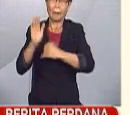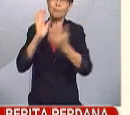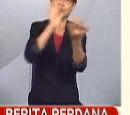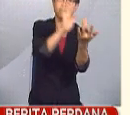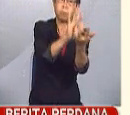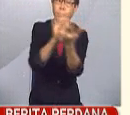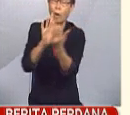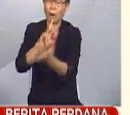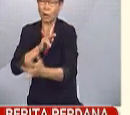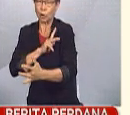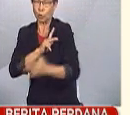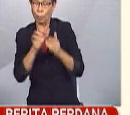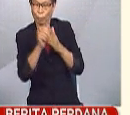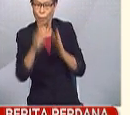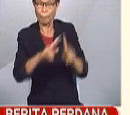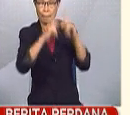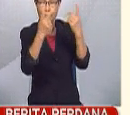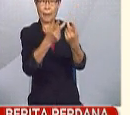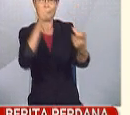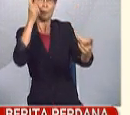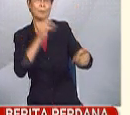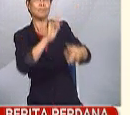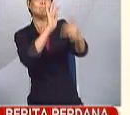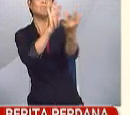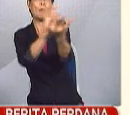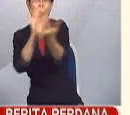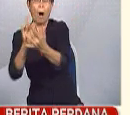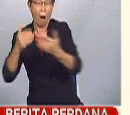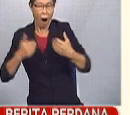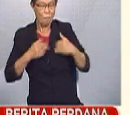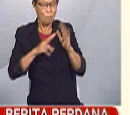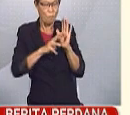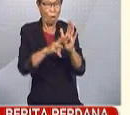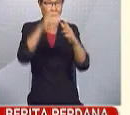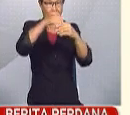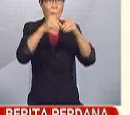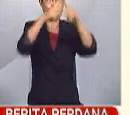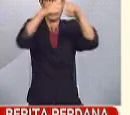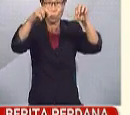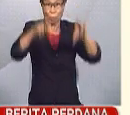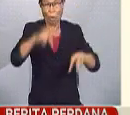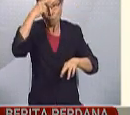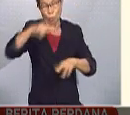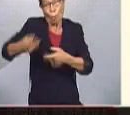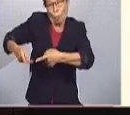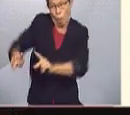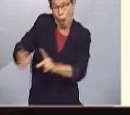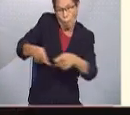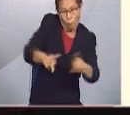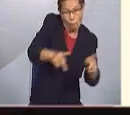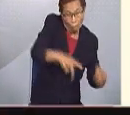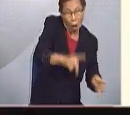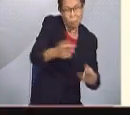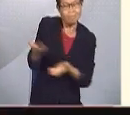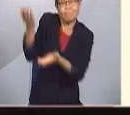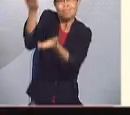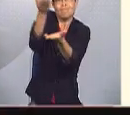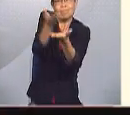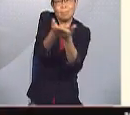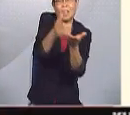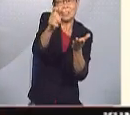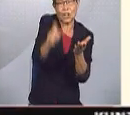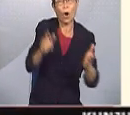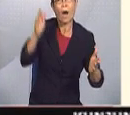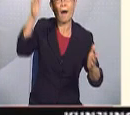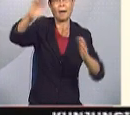menghubungi ketua-ketua pimpinan parti politik yang mempunyai wakil dalam Dewan Rakyat bagi memberi peluang kepada mereka mengemuka calon